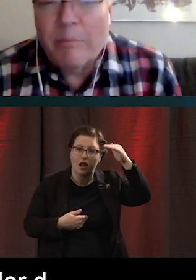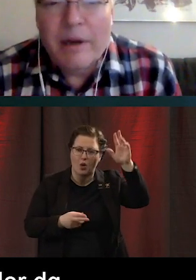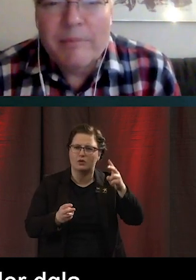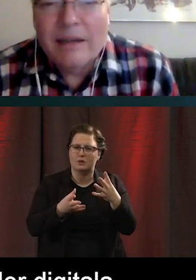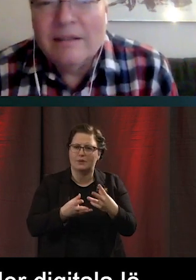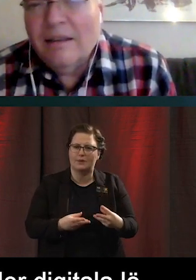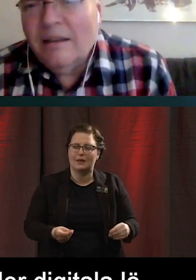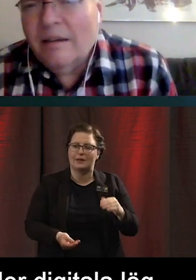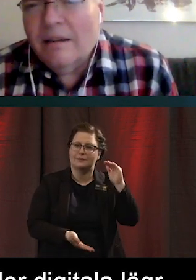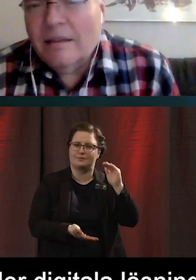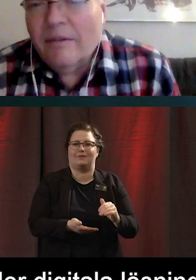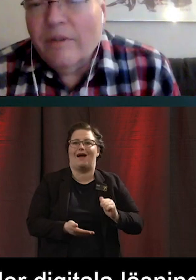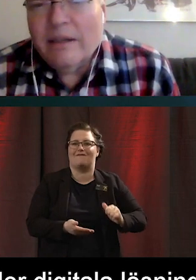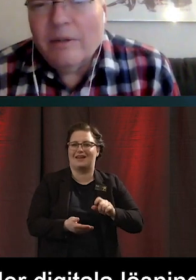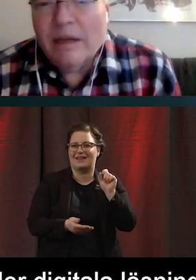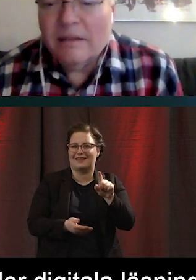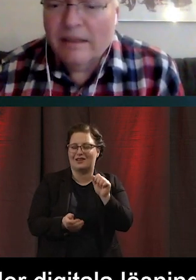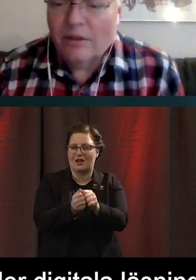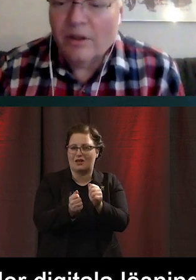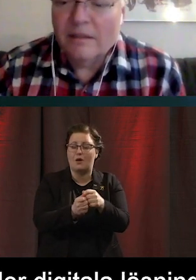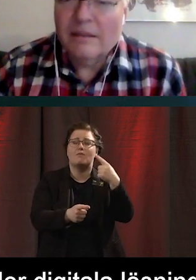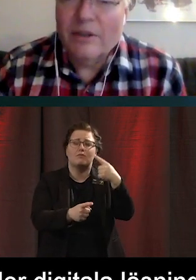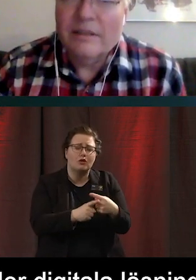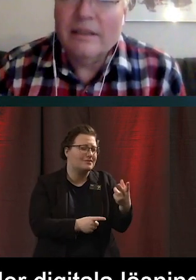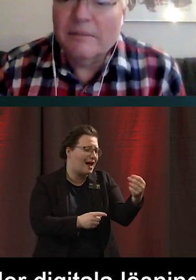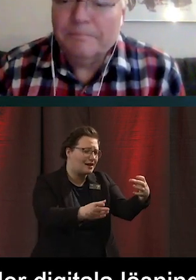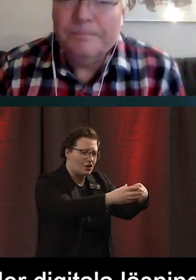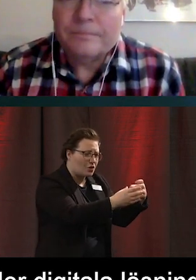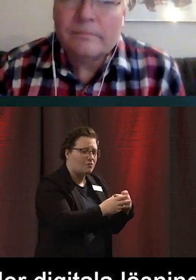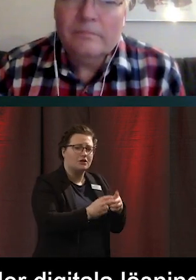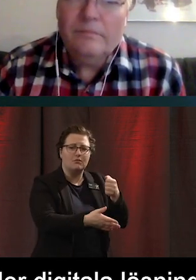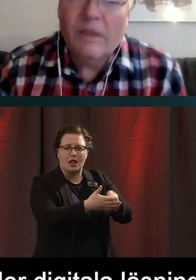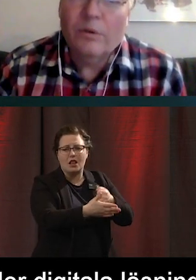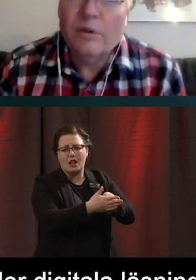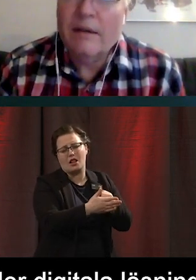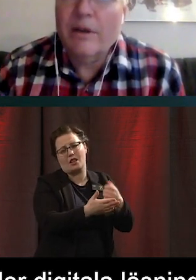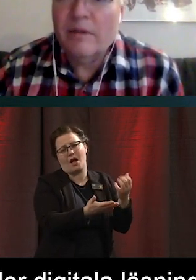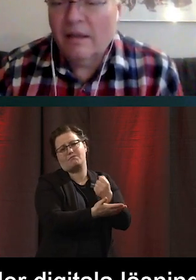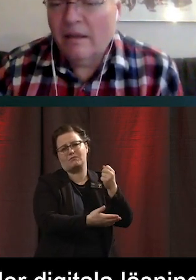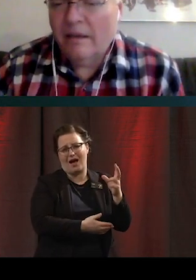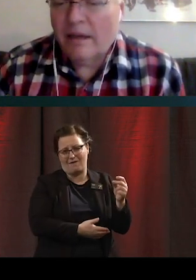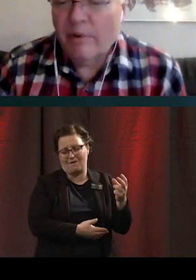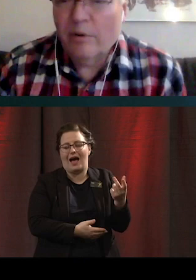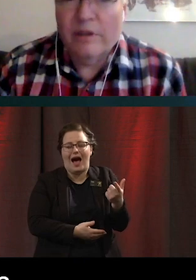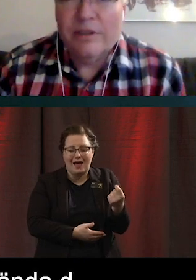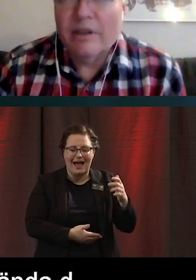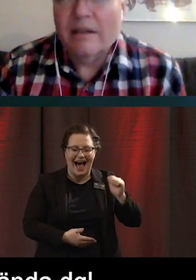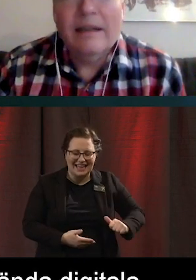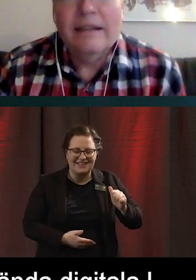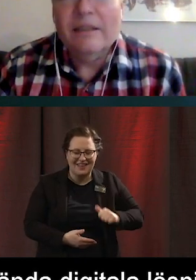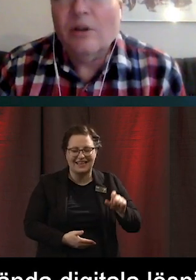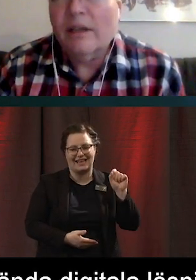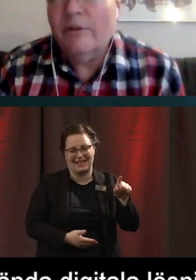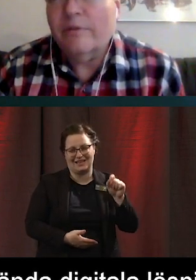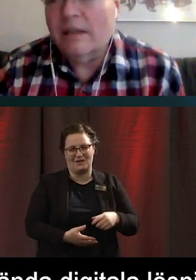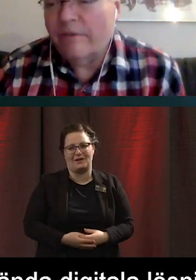som kämpar med att använda de här digitala lösningarna. Och då kan man ju undersöka